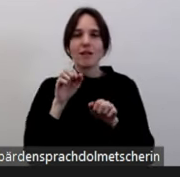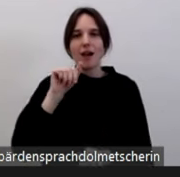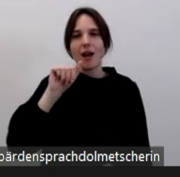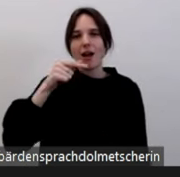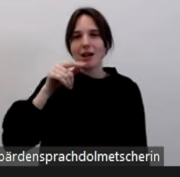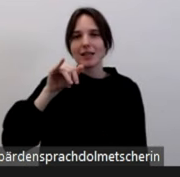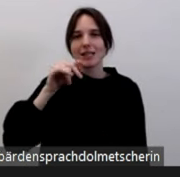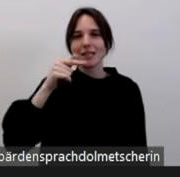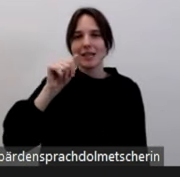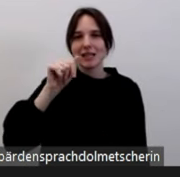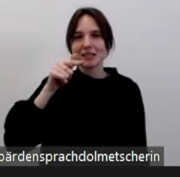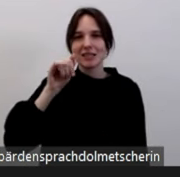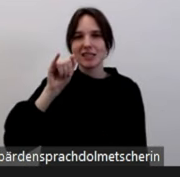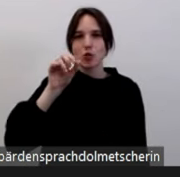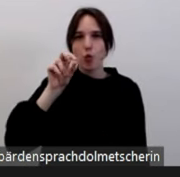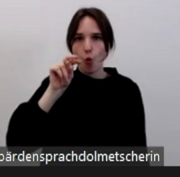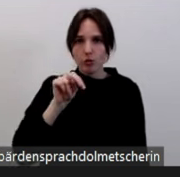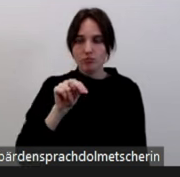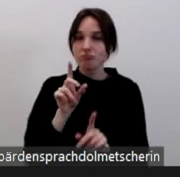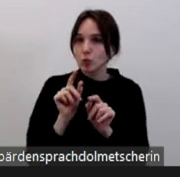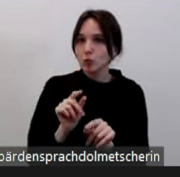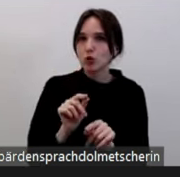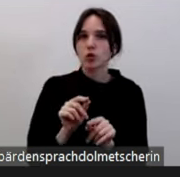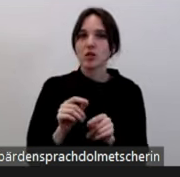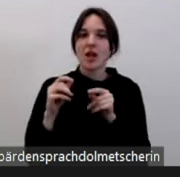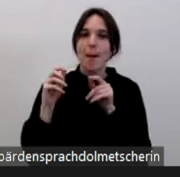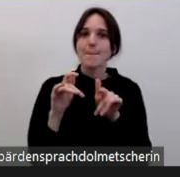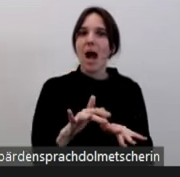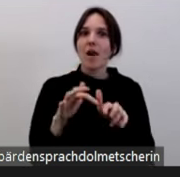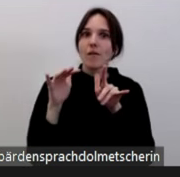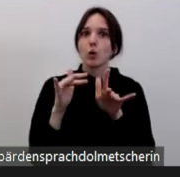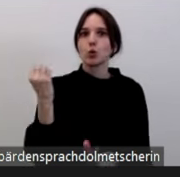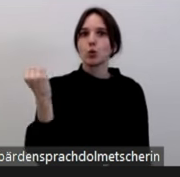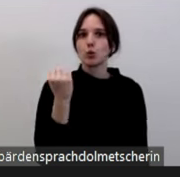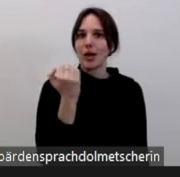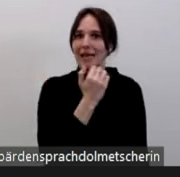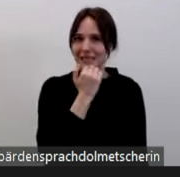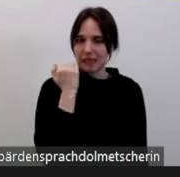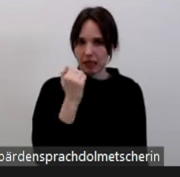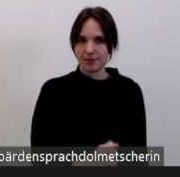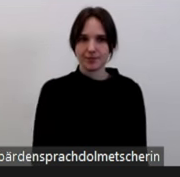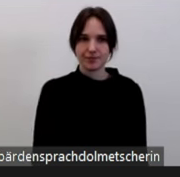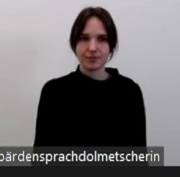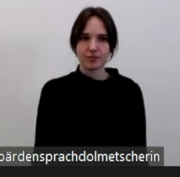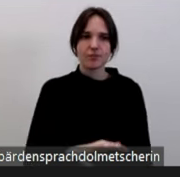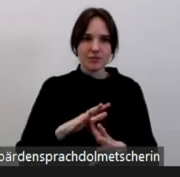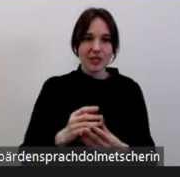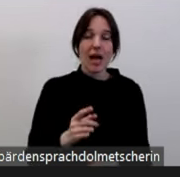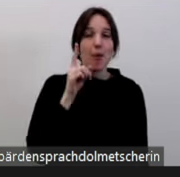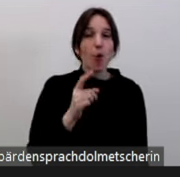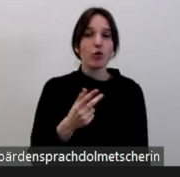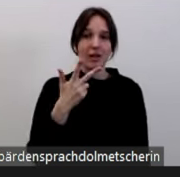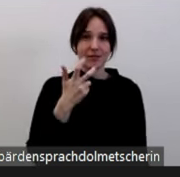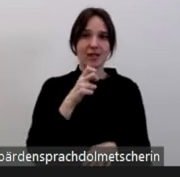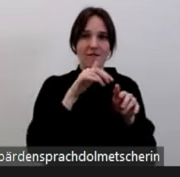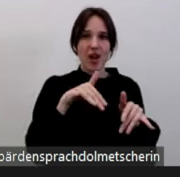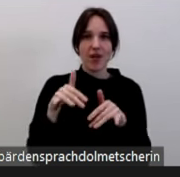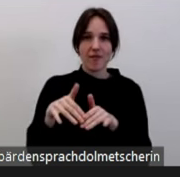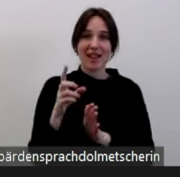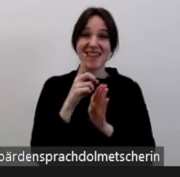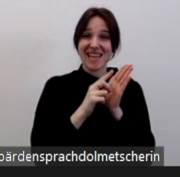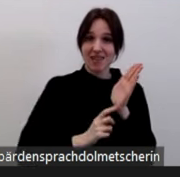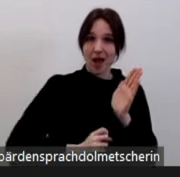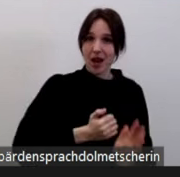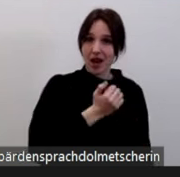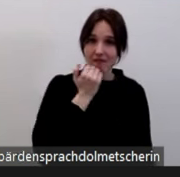das sind jetzt in diesem Fall 130 gemeldete Fälle, fallen zum Beispiel unter Hate Speech und digitale Gewalt. Das darf uns natürlich auch nicht